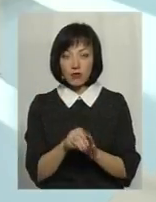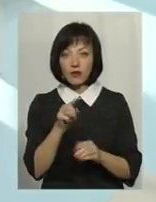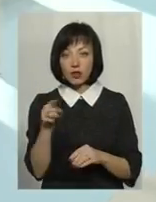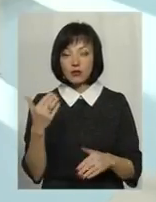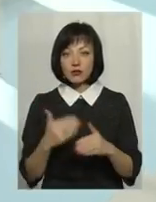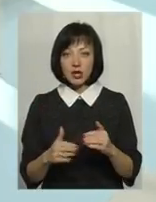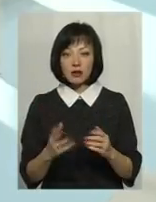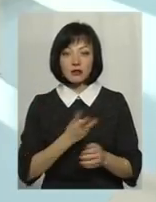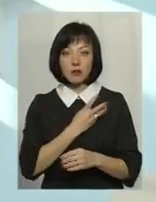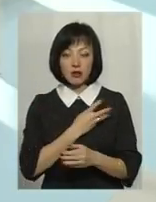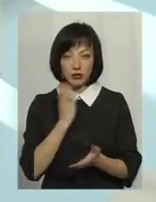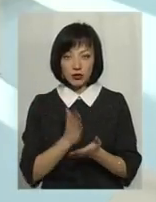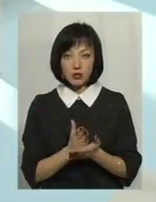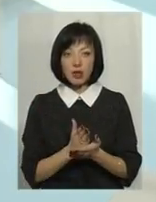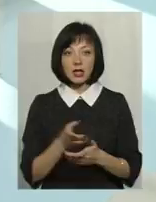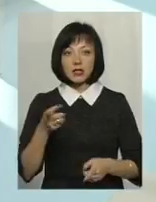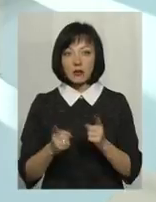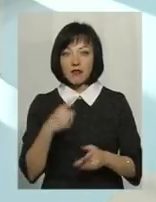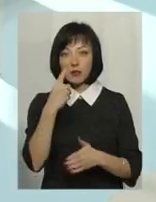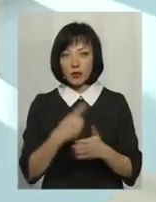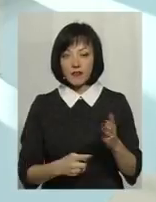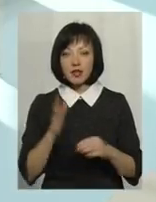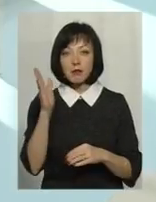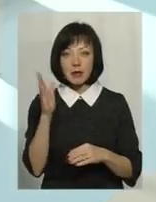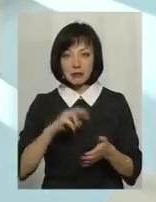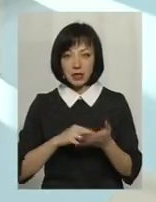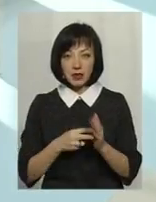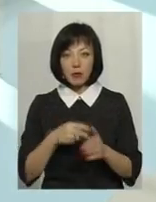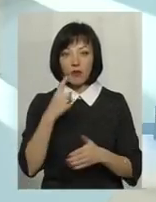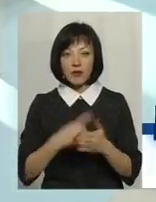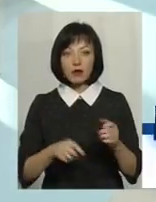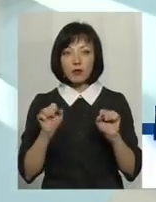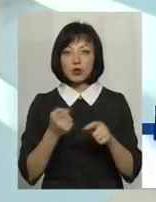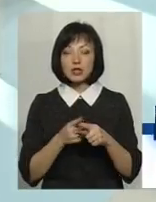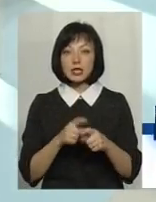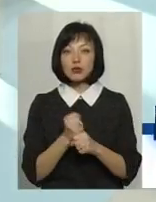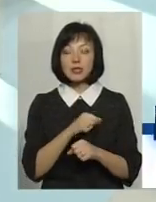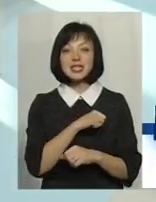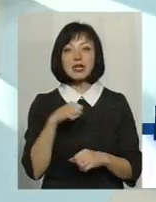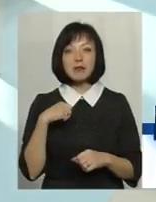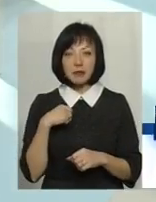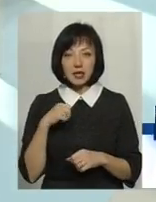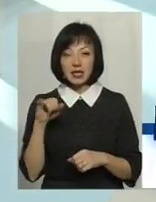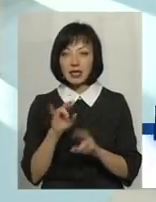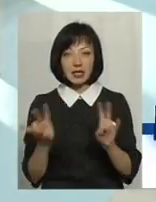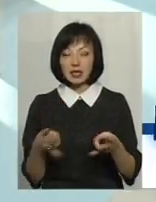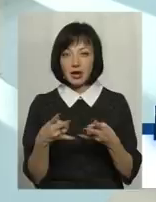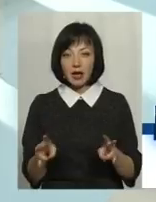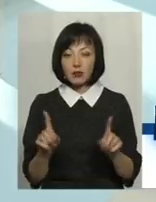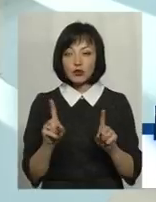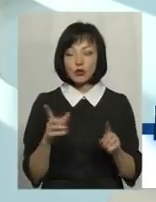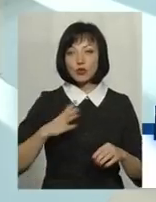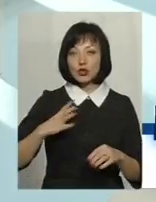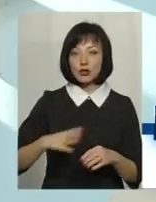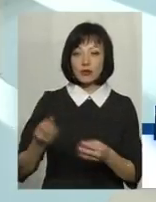вони вже загорілись бажанням, вони справді повірили в перспективу, вони повірили, що вони можуть це зробити самі і що не треба чогось